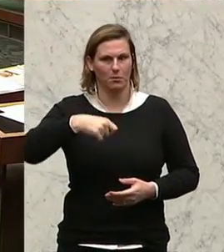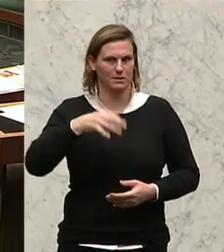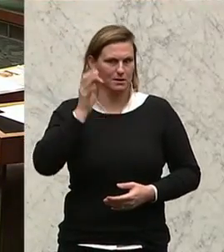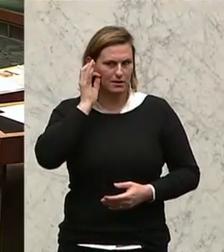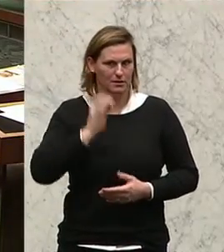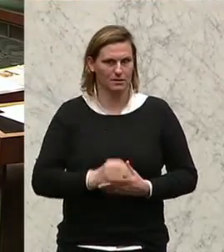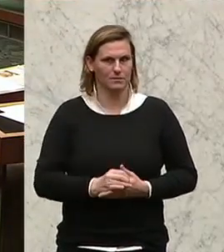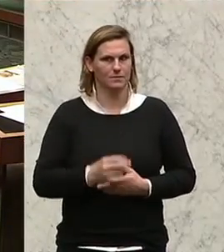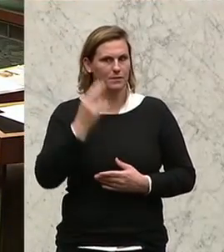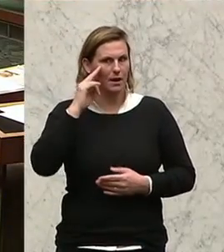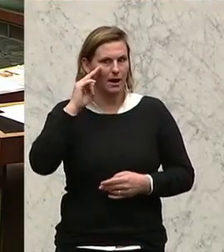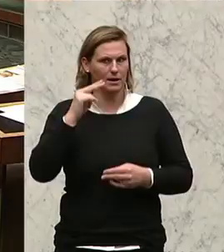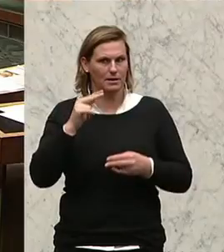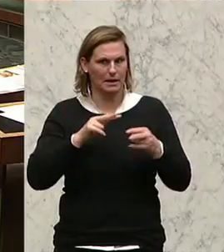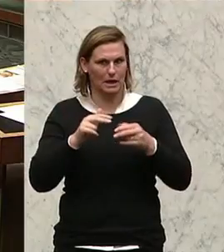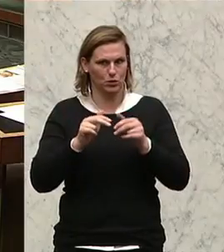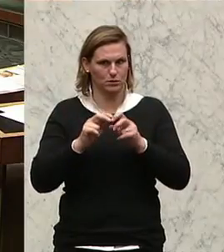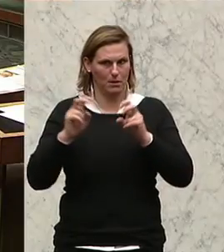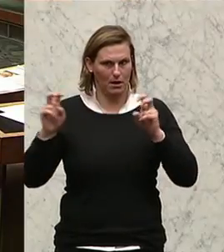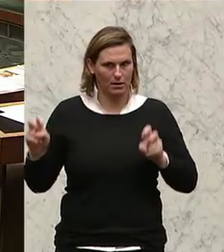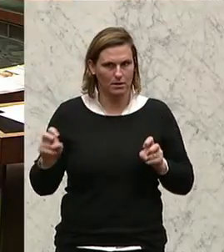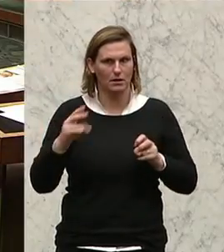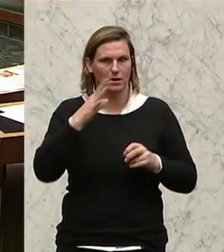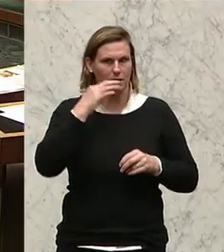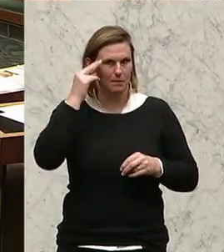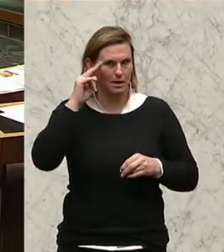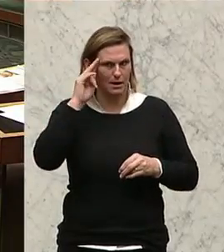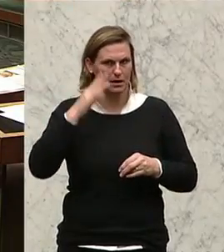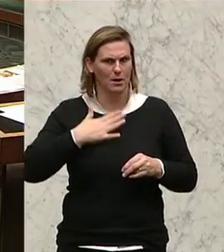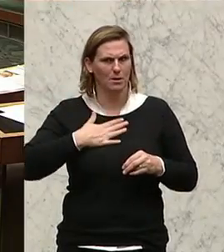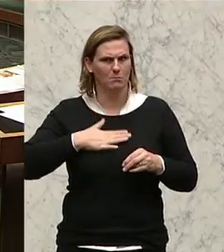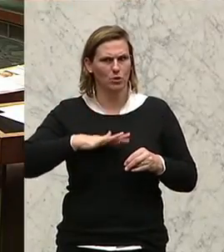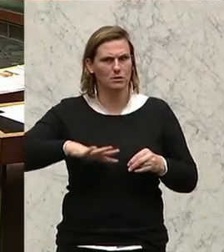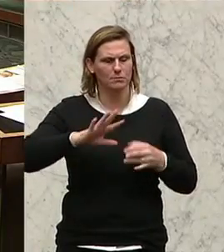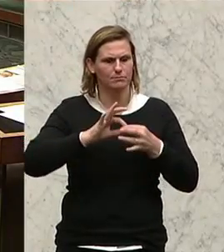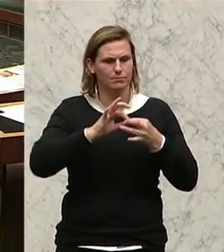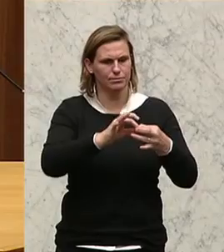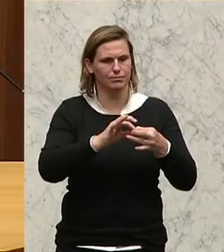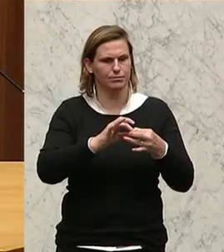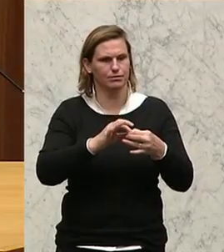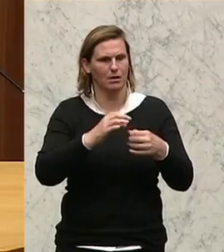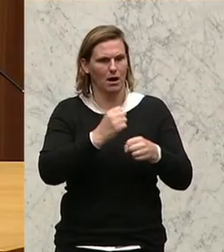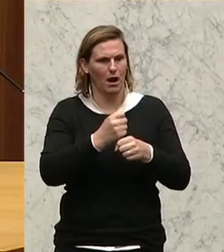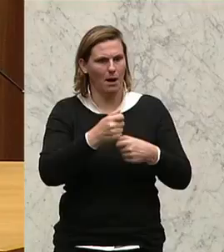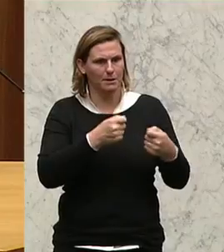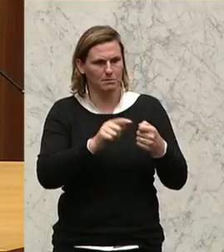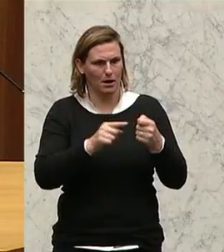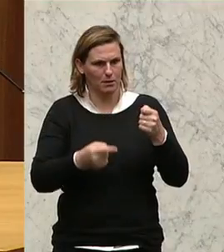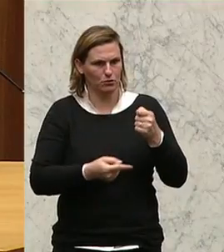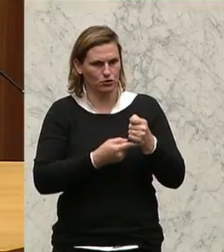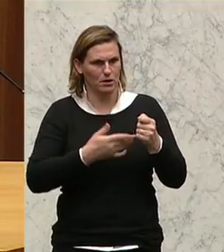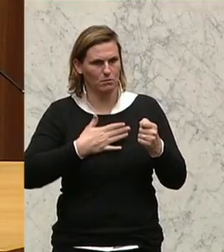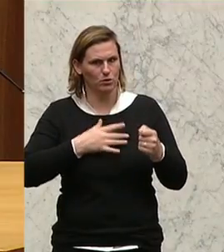Dietmar Keck, Zentralbetriebsratsobmann der Föst in Linz. Ich ein Worte zum Arbeitsmarktbudget sagen. Wir haben trotz hoher